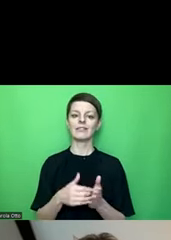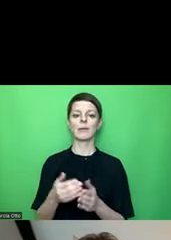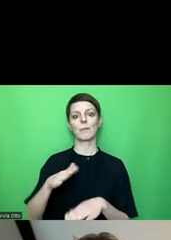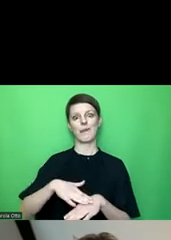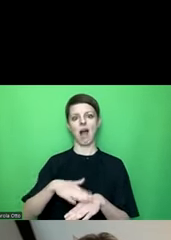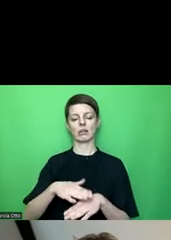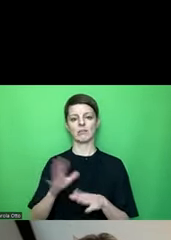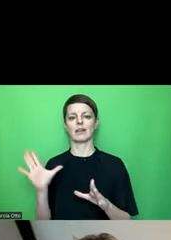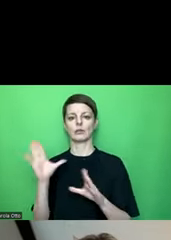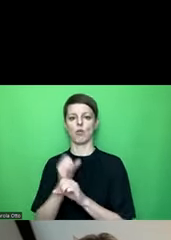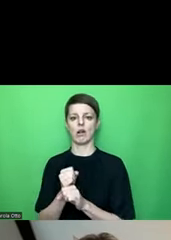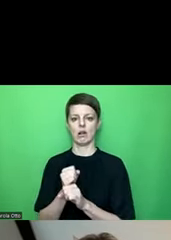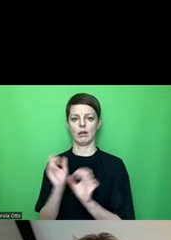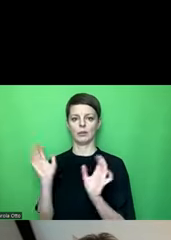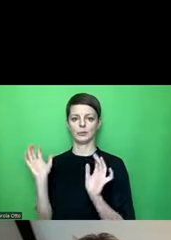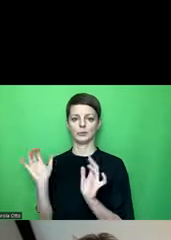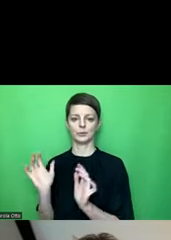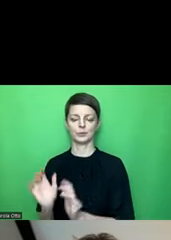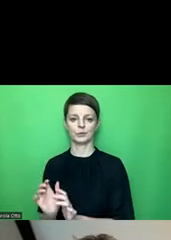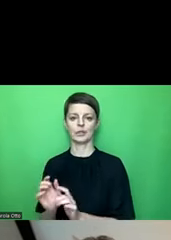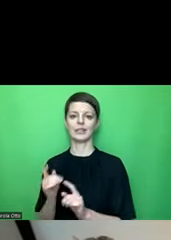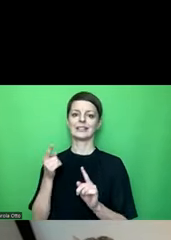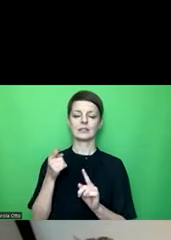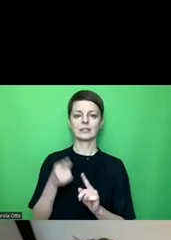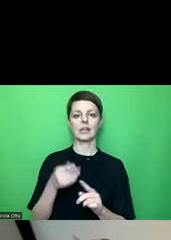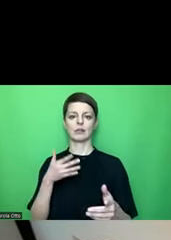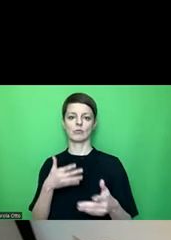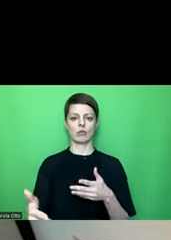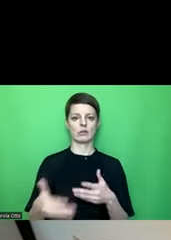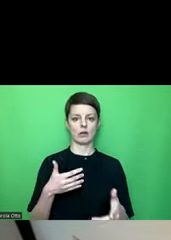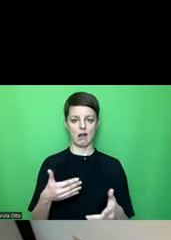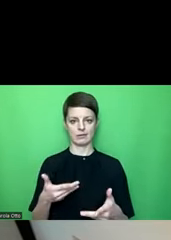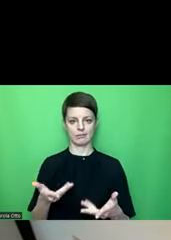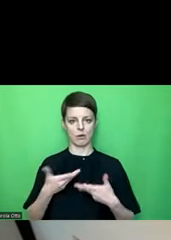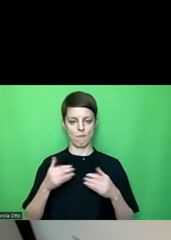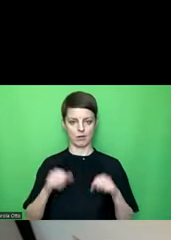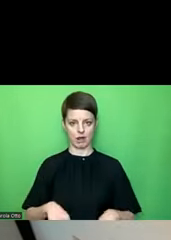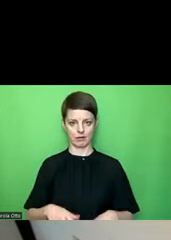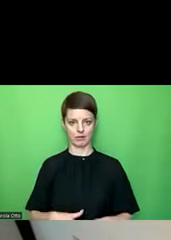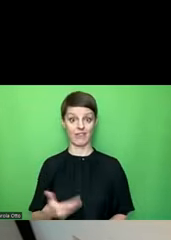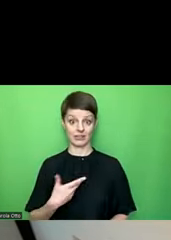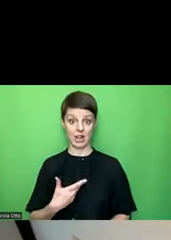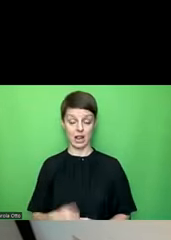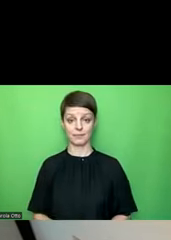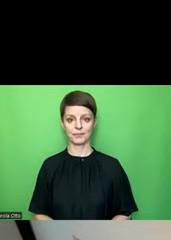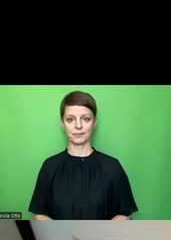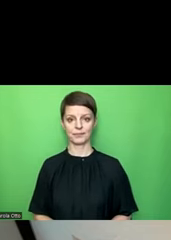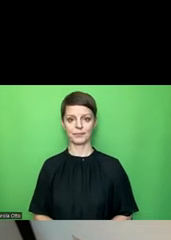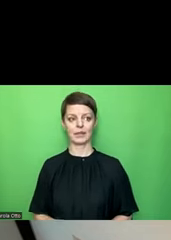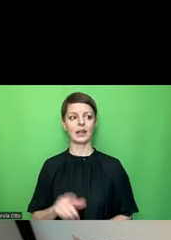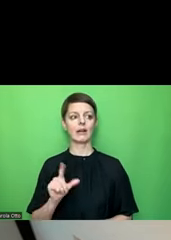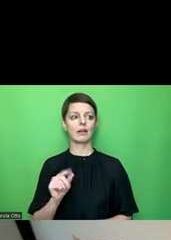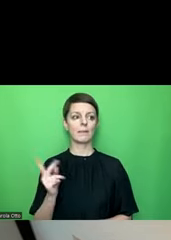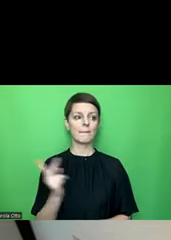dunkler machen, damit ich wirklich den Farbkontrast kriege, den ich möchte. Ich möchte nämlich, dass ich diese beiden Farben